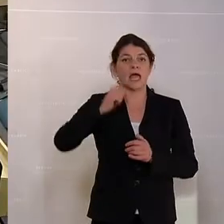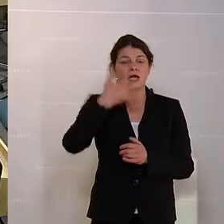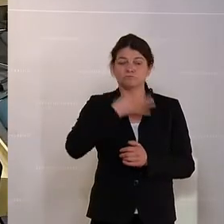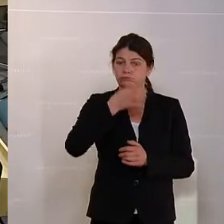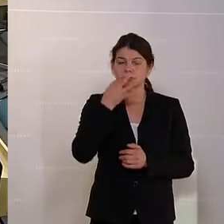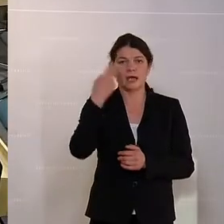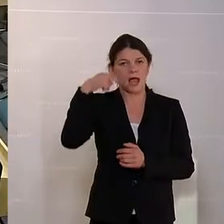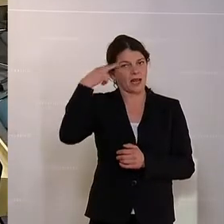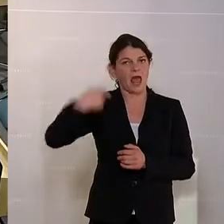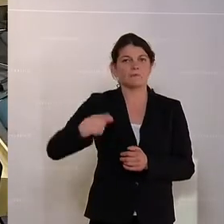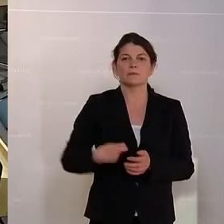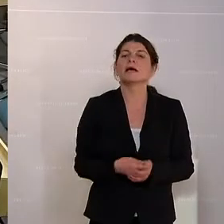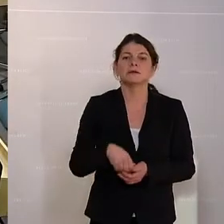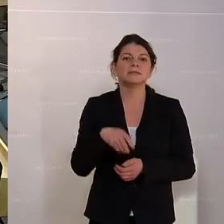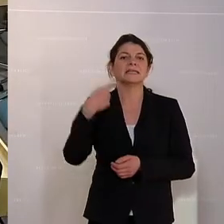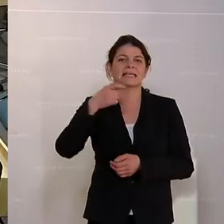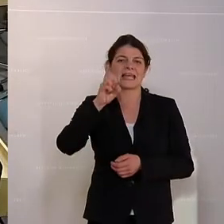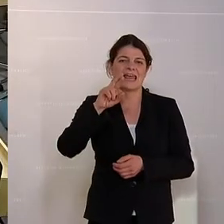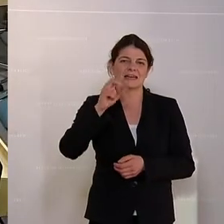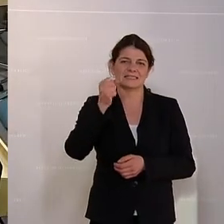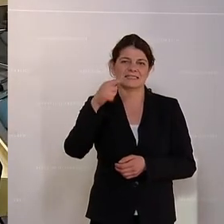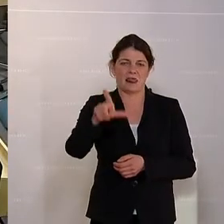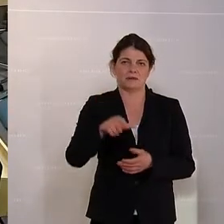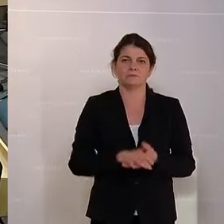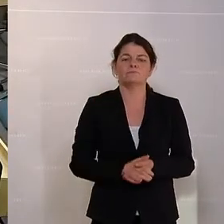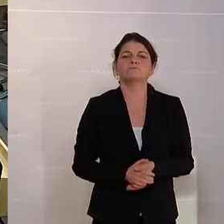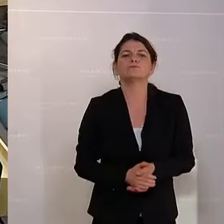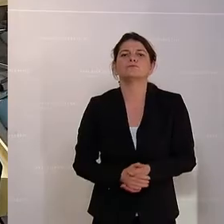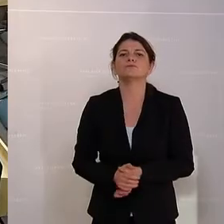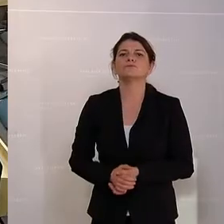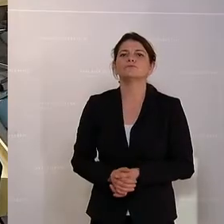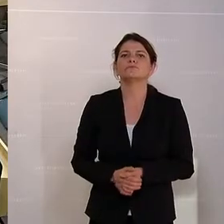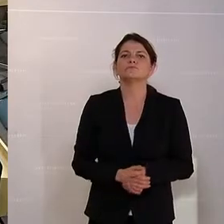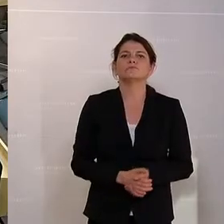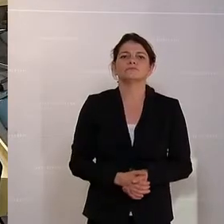die Informationssysteme der Mitgliedsländer sollen besser vernetzt werden.